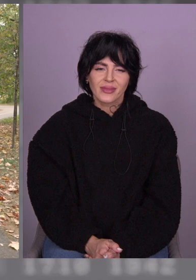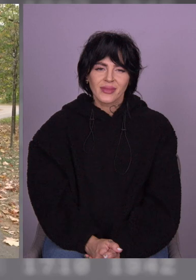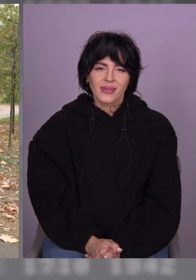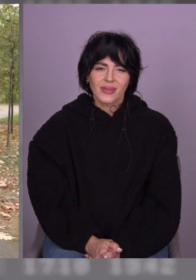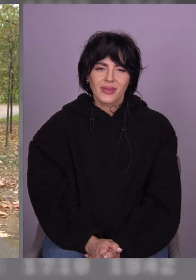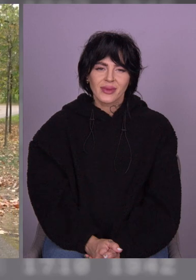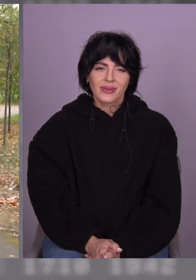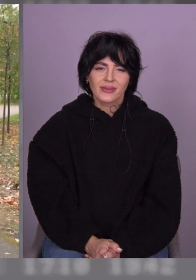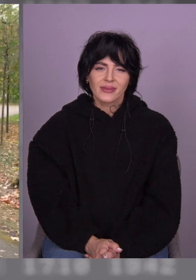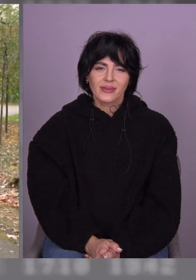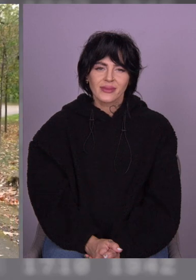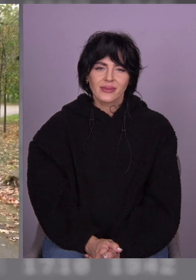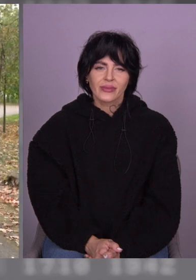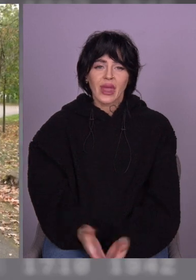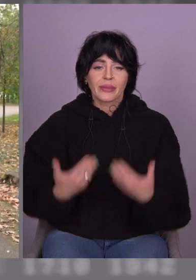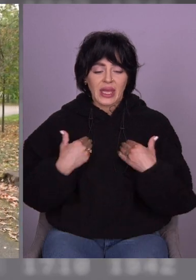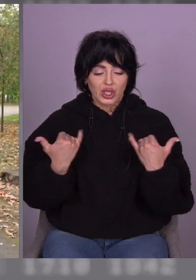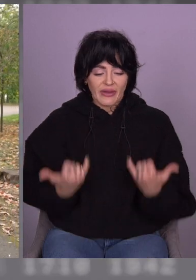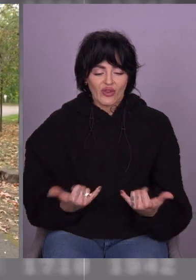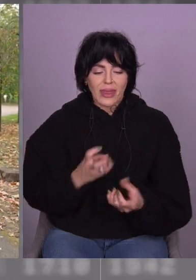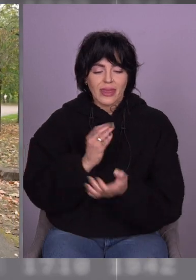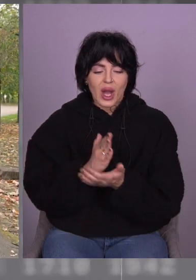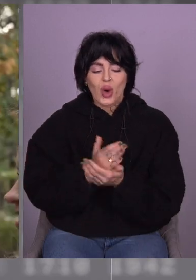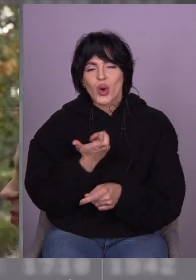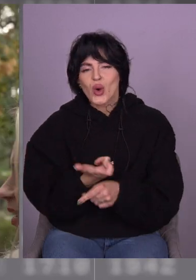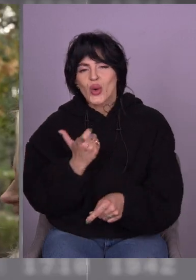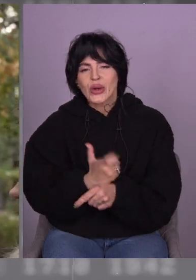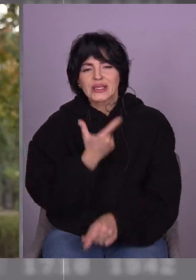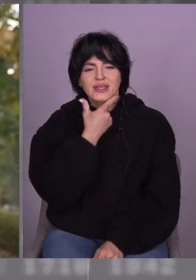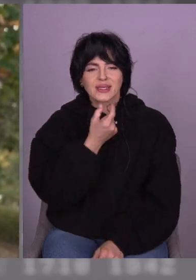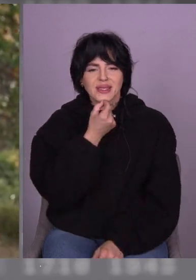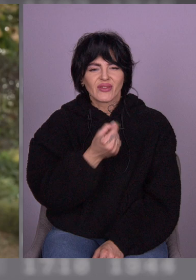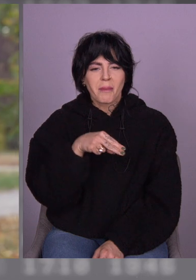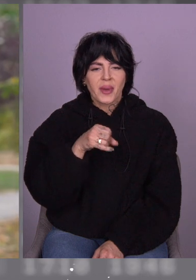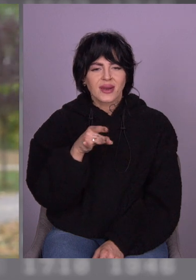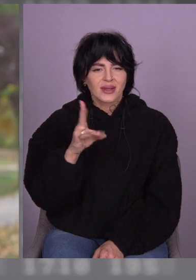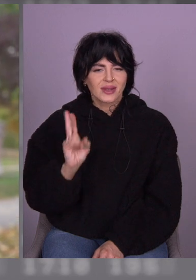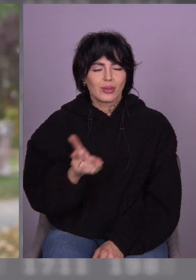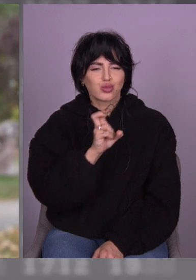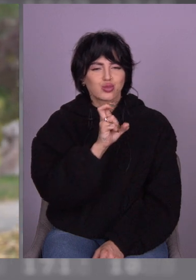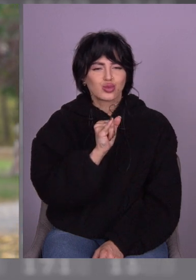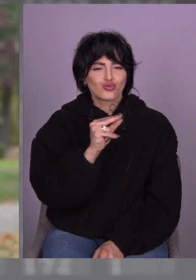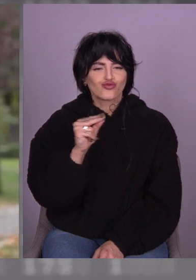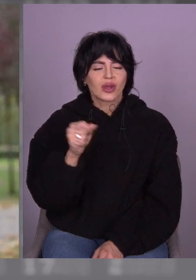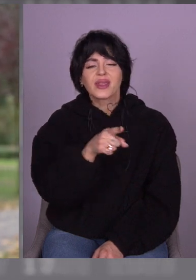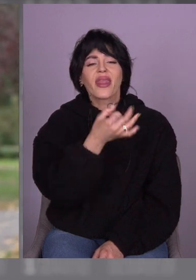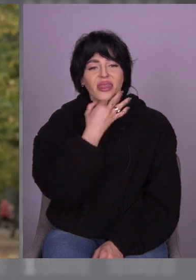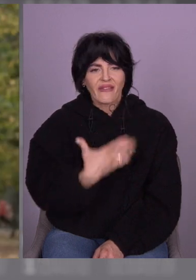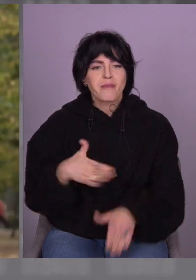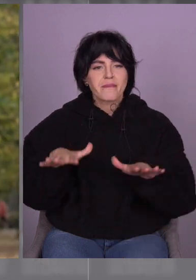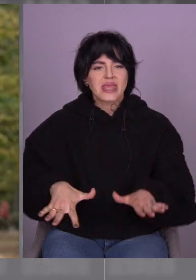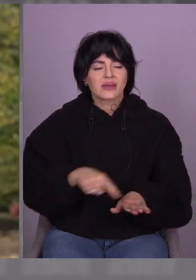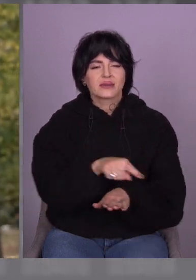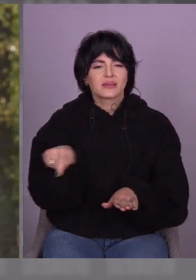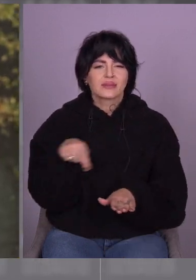Ми зараз знаходимося в неймовірно гарному місті. Це Бученський парк. Коли ви тут востаннє були? І що для вас це місце взагалі? Востаннє